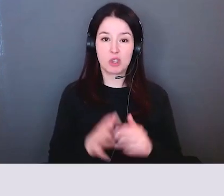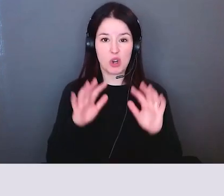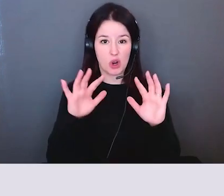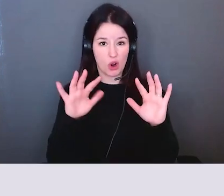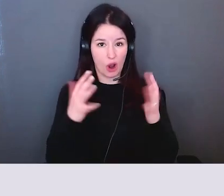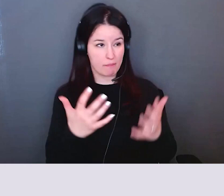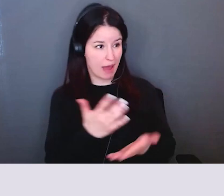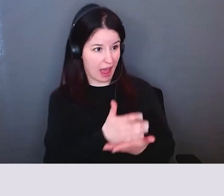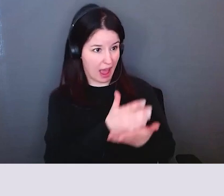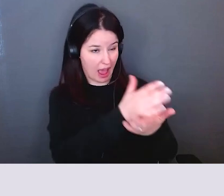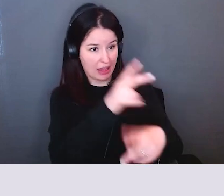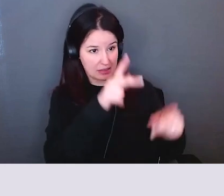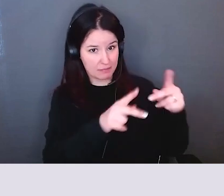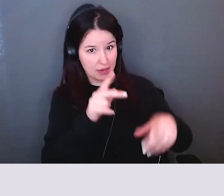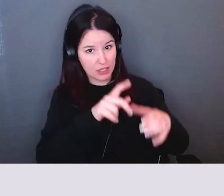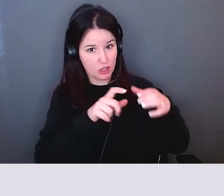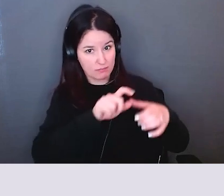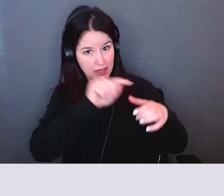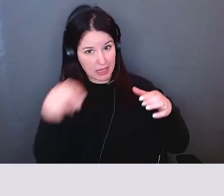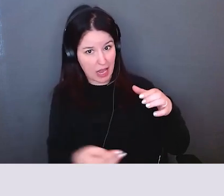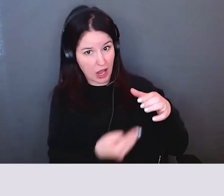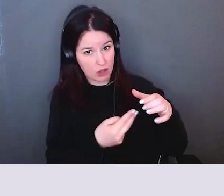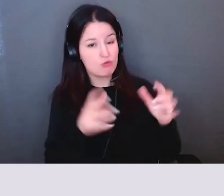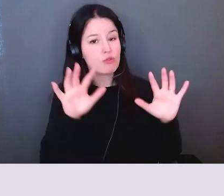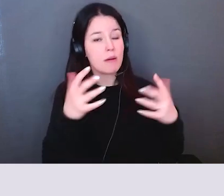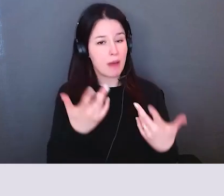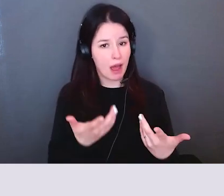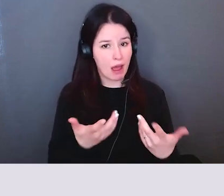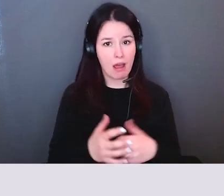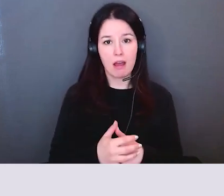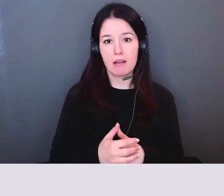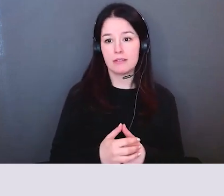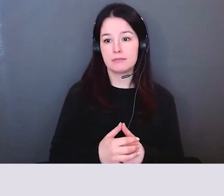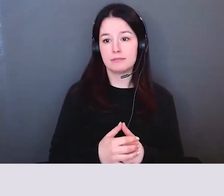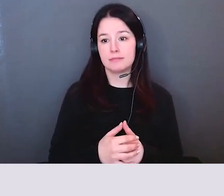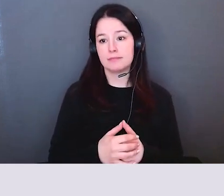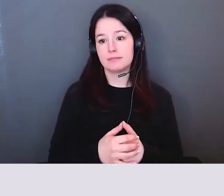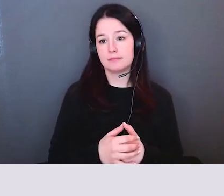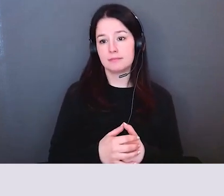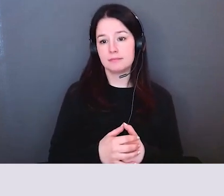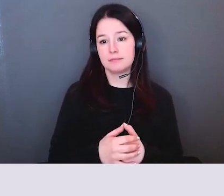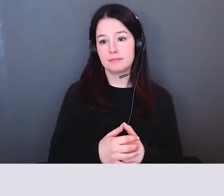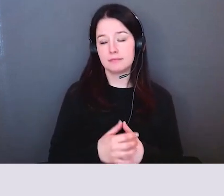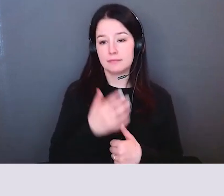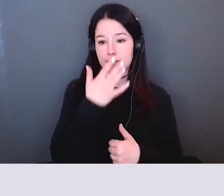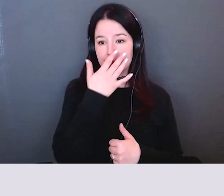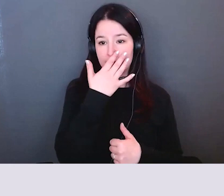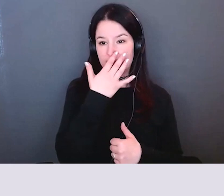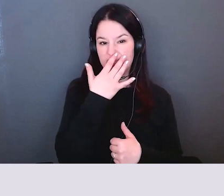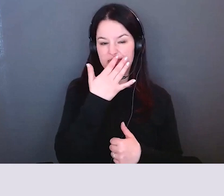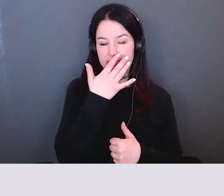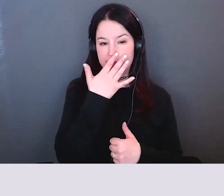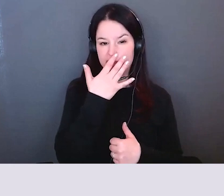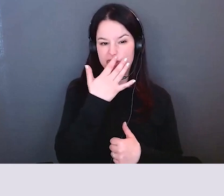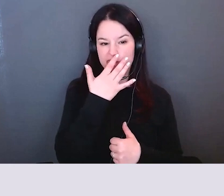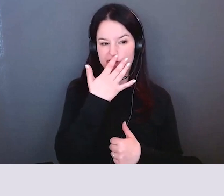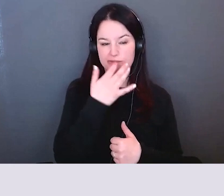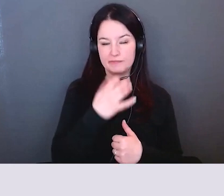mobiliser les différentes habitudes de l'esprit Donc la première c'est comment puis-je les aider